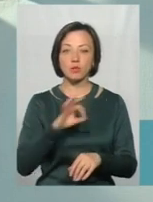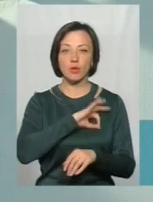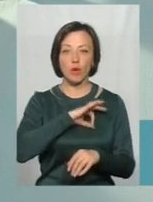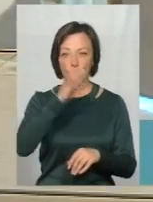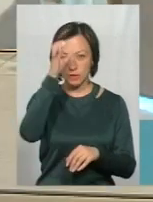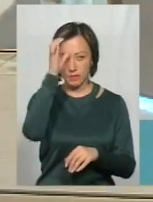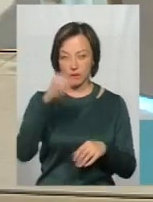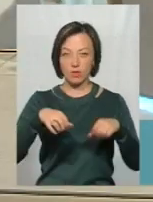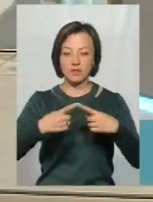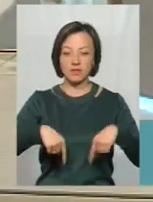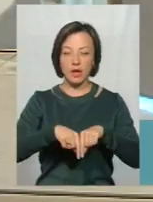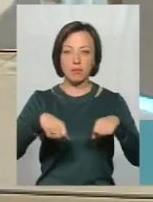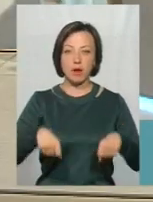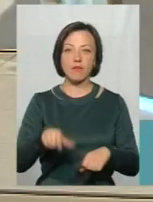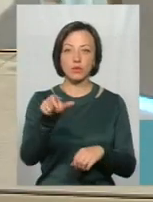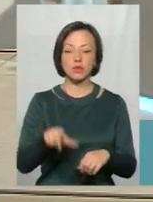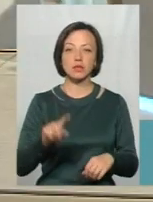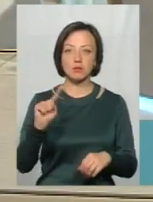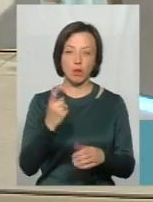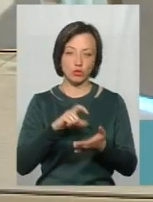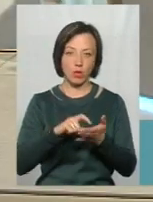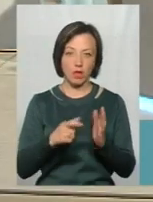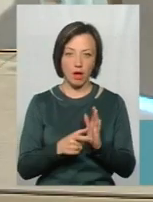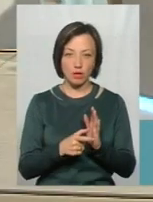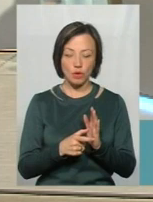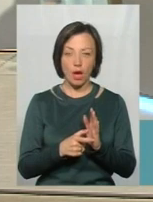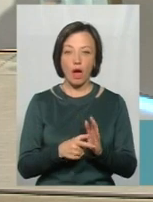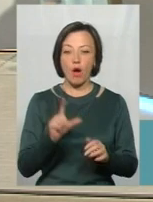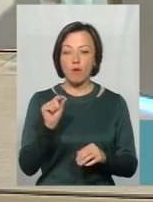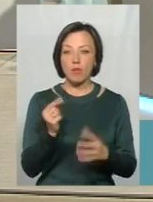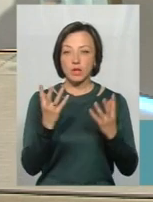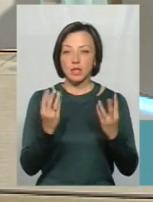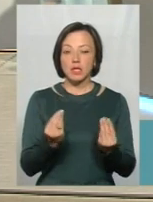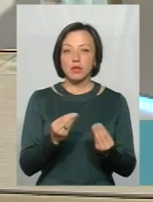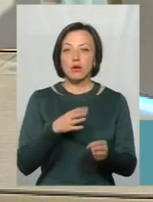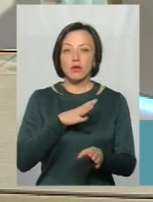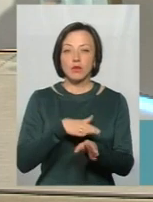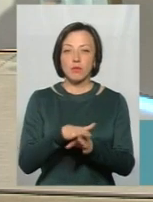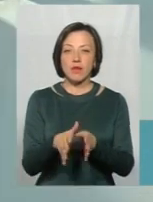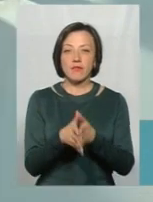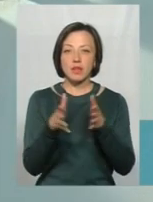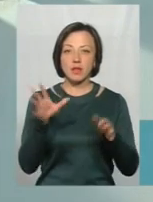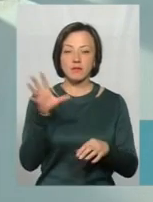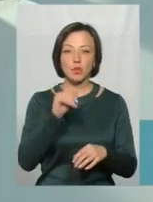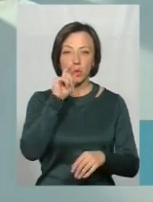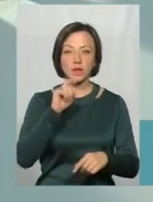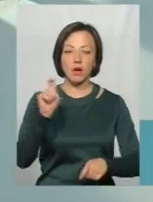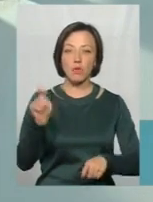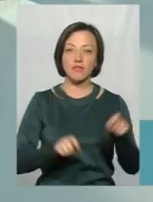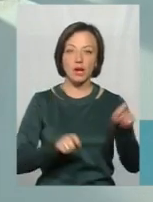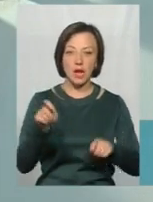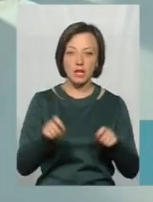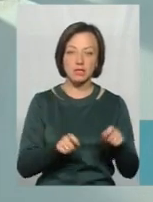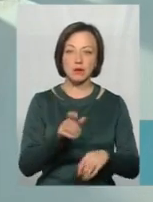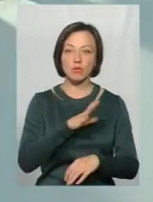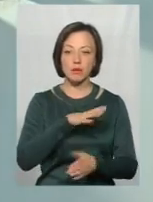освіту в сфері прав людини вже з першого класу. Буквально в понеділок відбувалась така велика всеукраїнська конференція, де